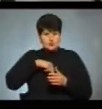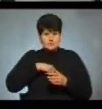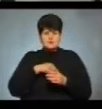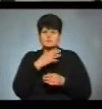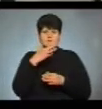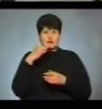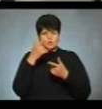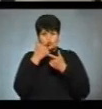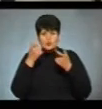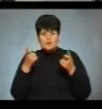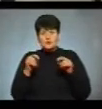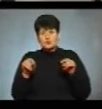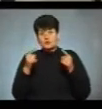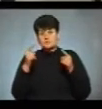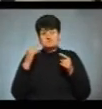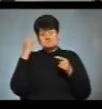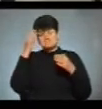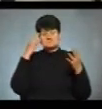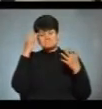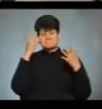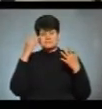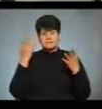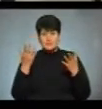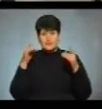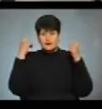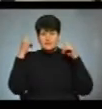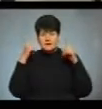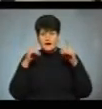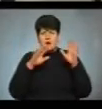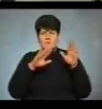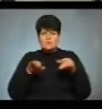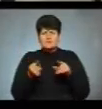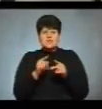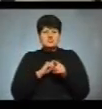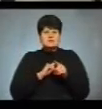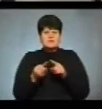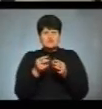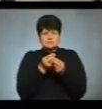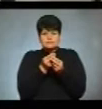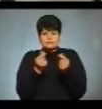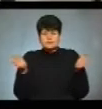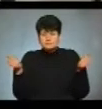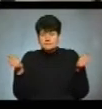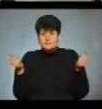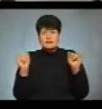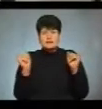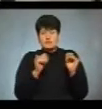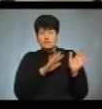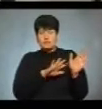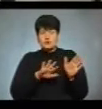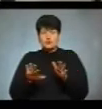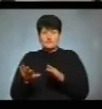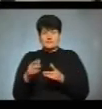інформації, то створюється міф і ілюзія. Після того, вона дуже швидко розвіюється впродовж